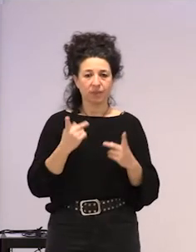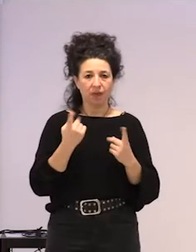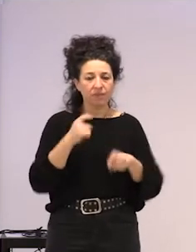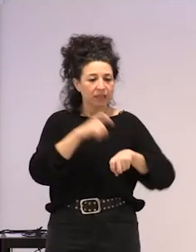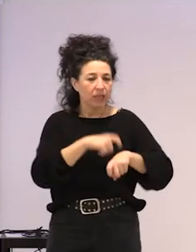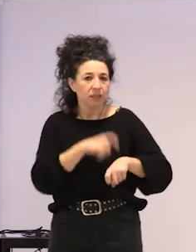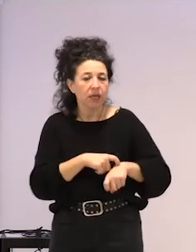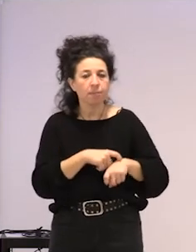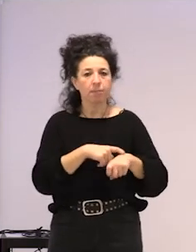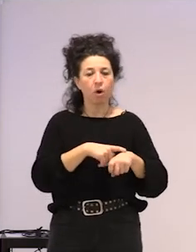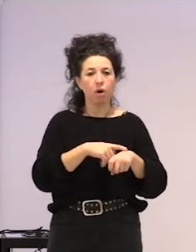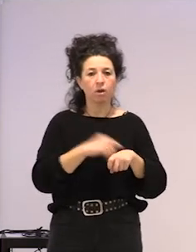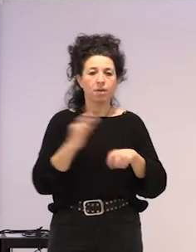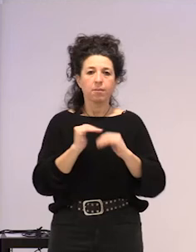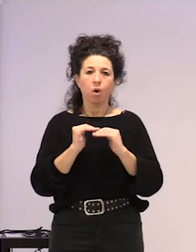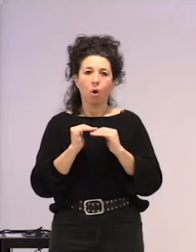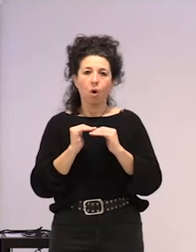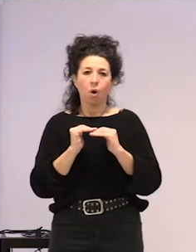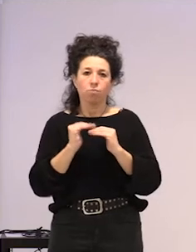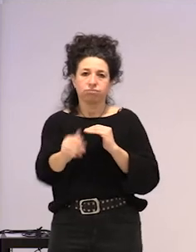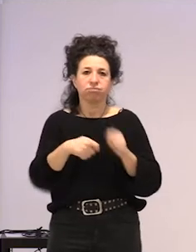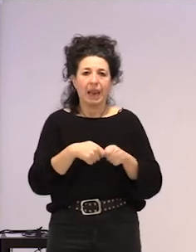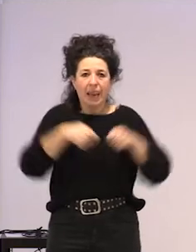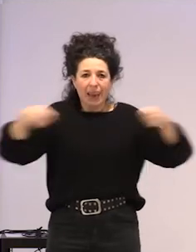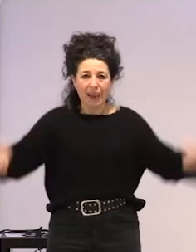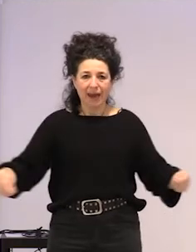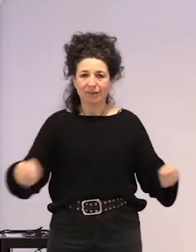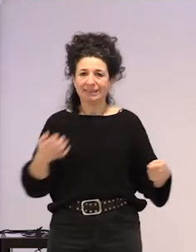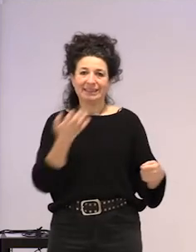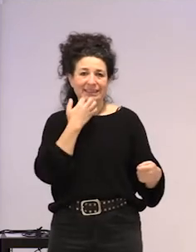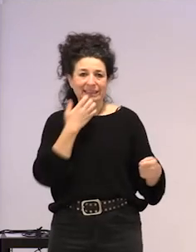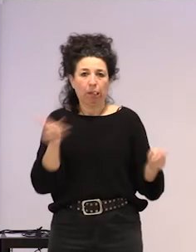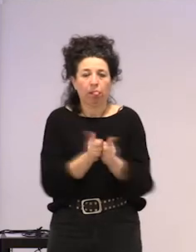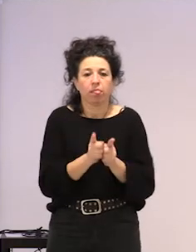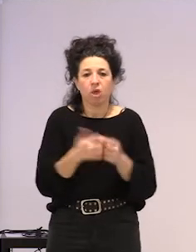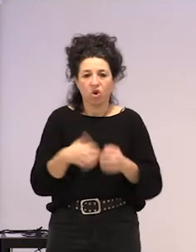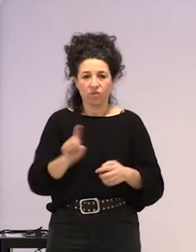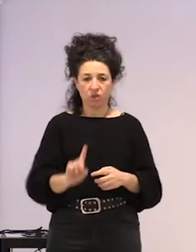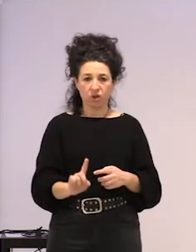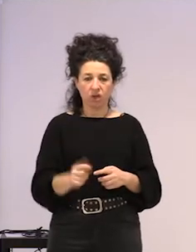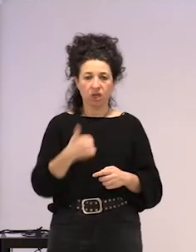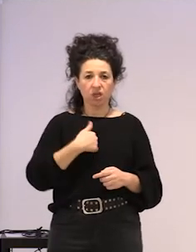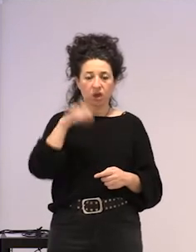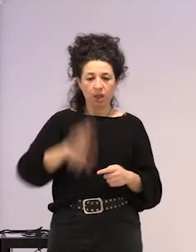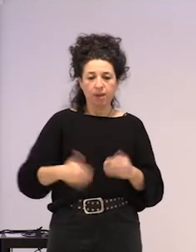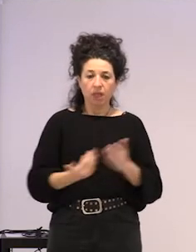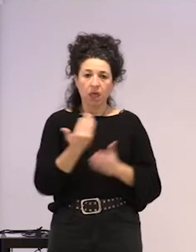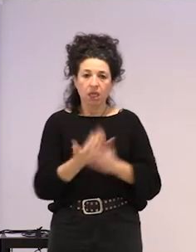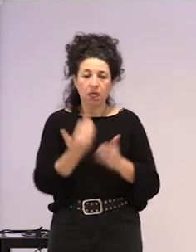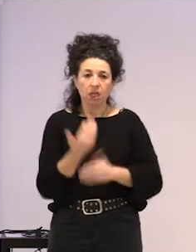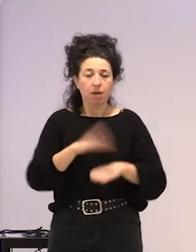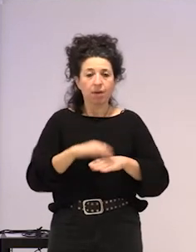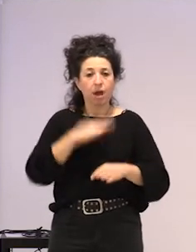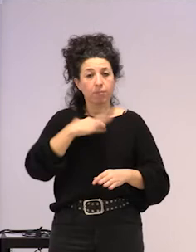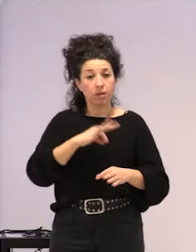denbora bat, pixkat iraunkorra izan behar du, bestela ez du funtzionatzen, ez, eta gainera, nire, nire egunerokoan antolatuali